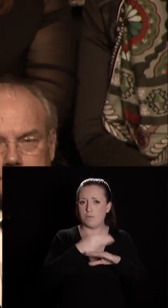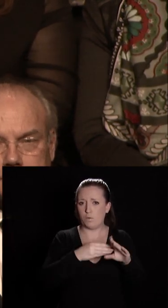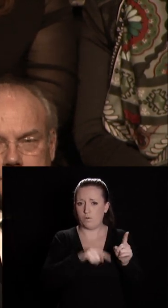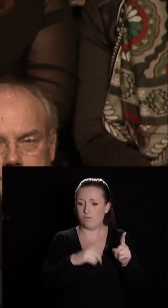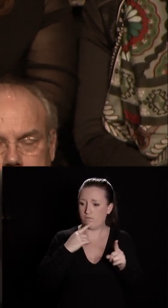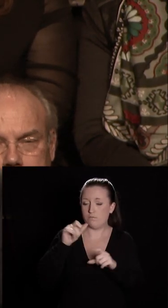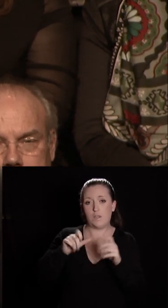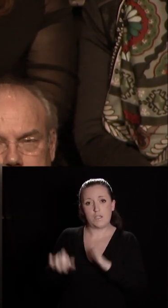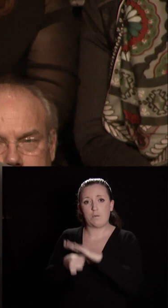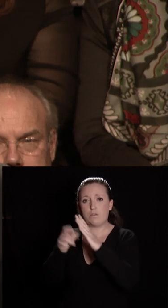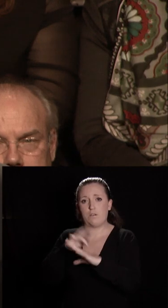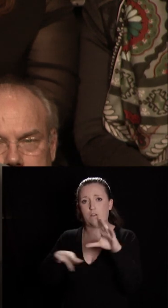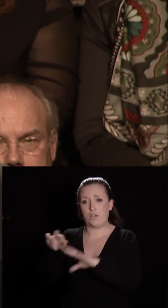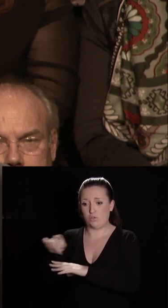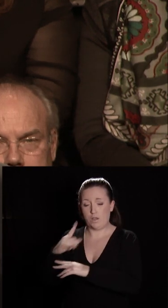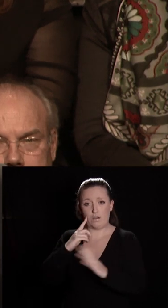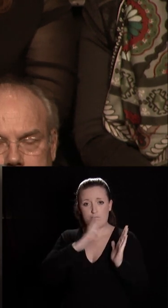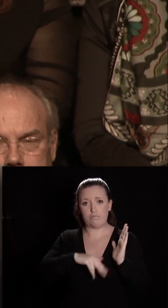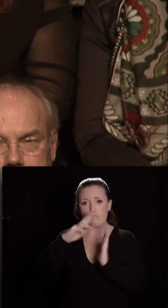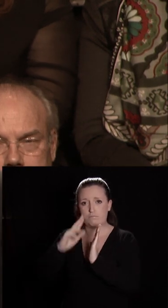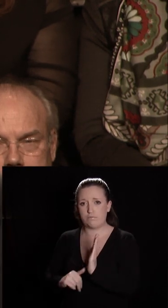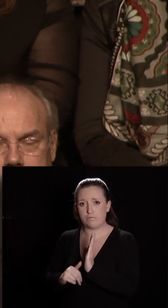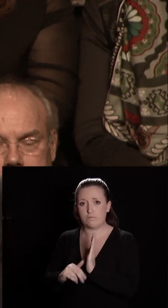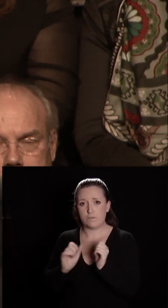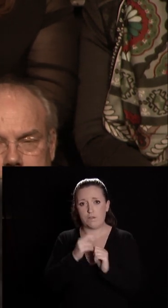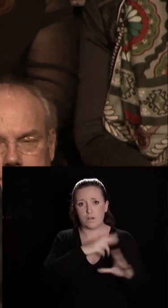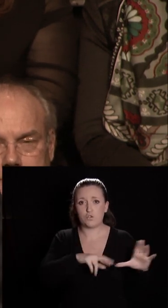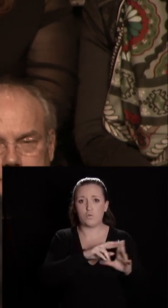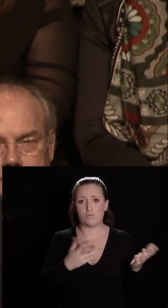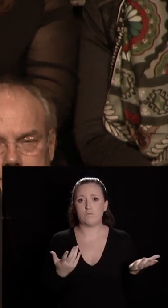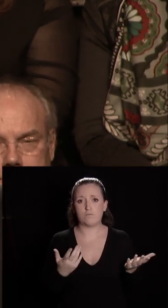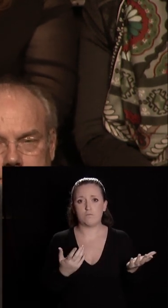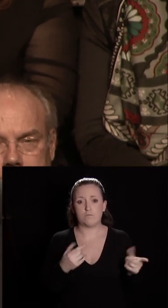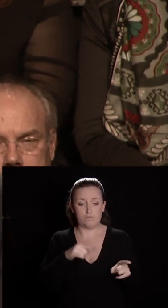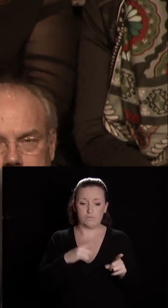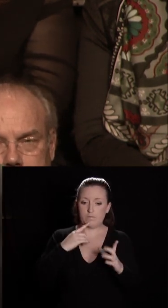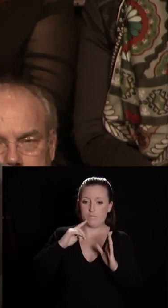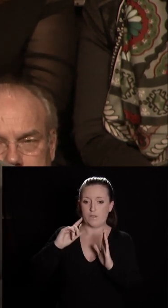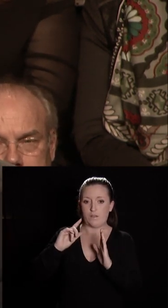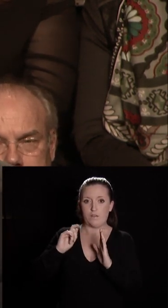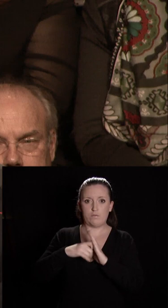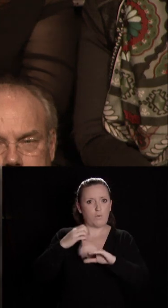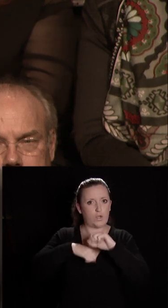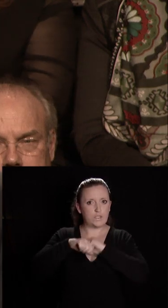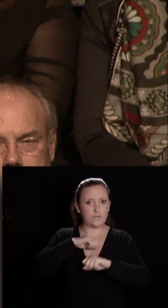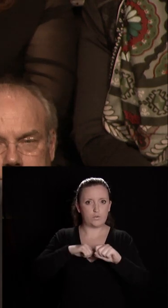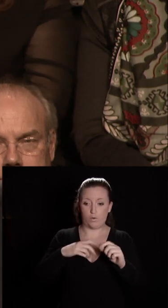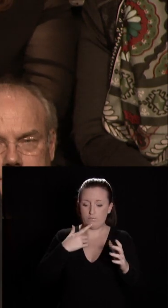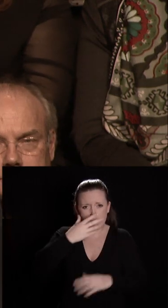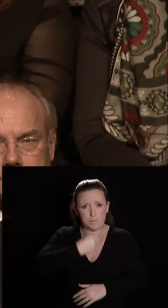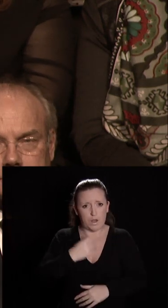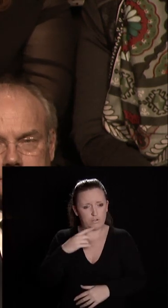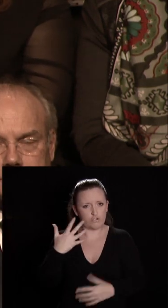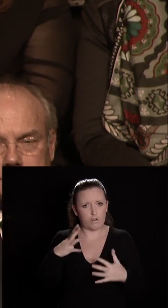capitale régionale a passé, a signé, avec la région dont la mise en œuvre est bien belle et bien